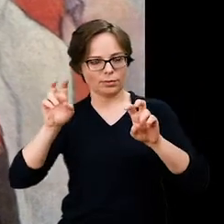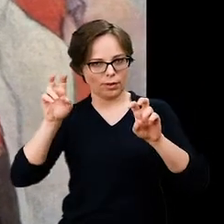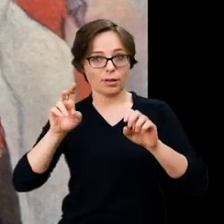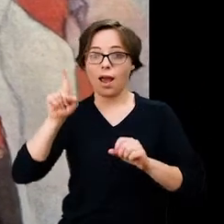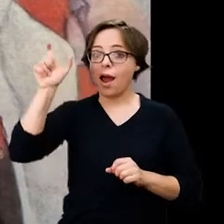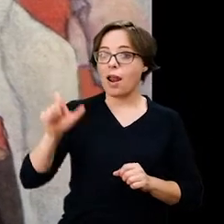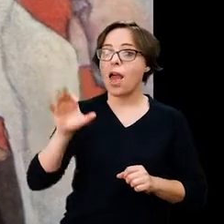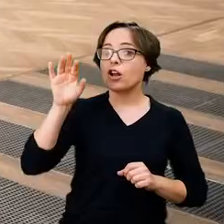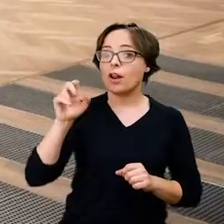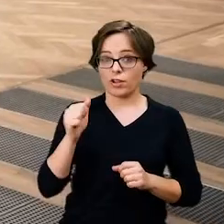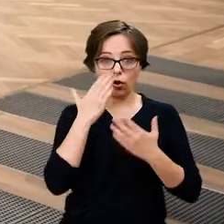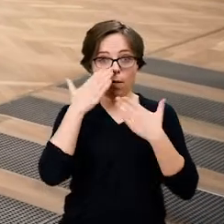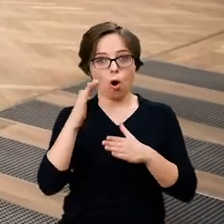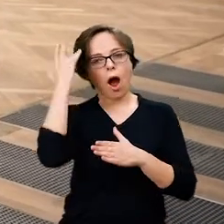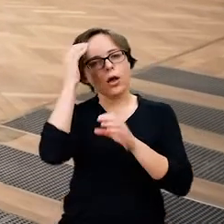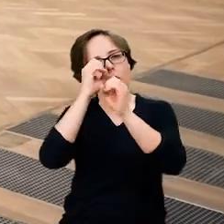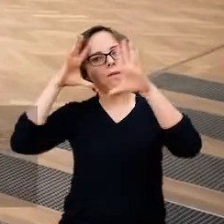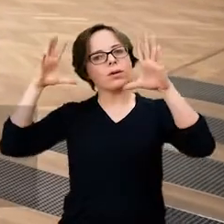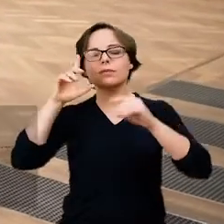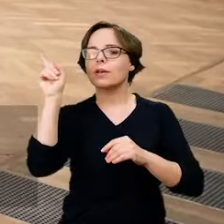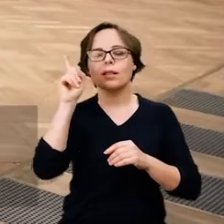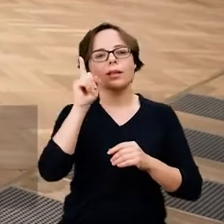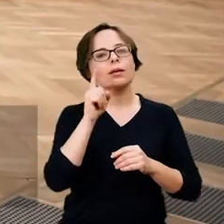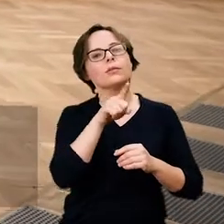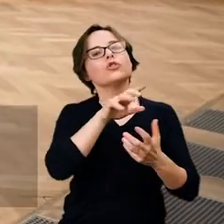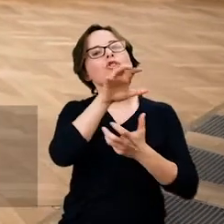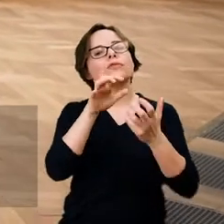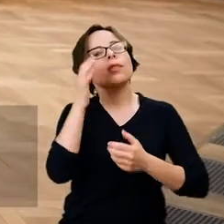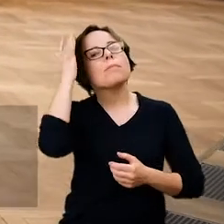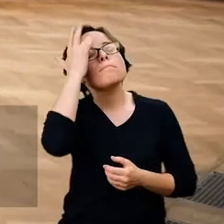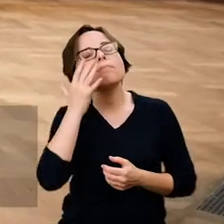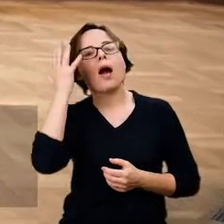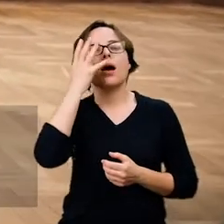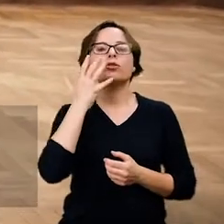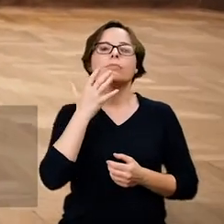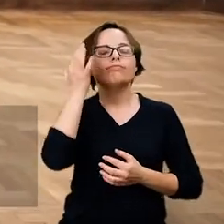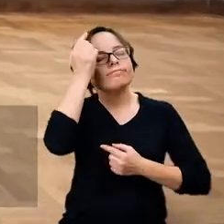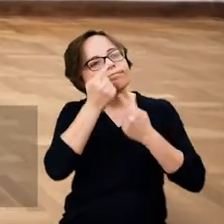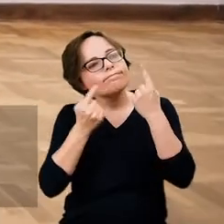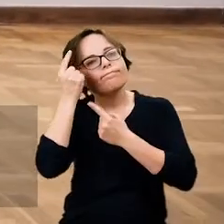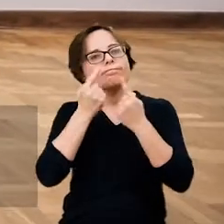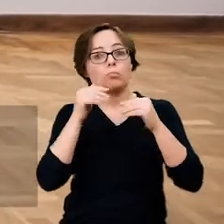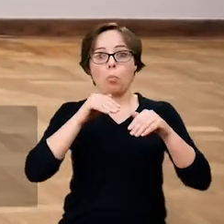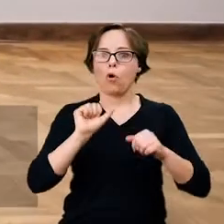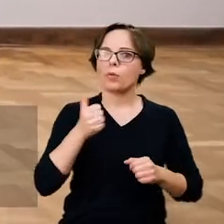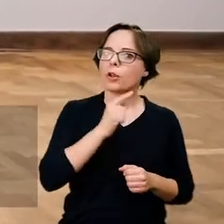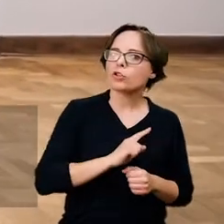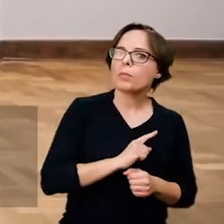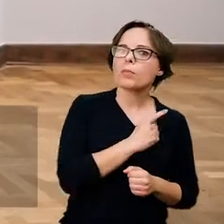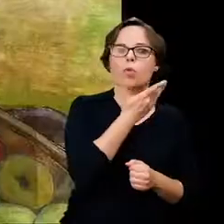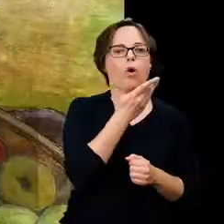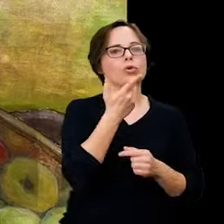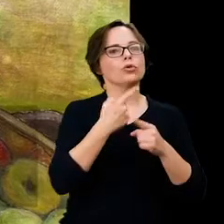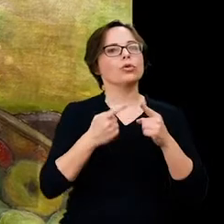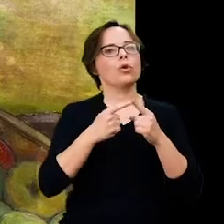ale świat marzeń i zadumy, może pierwszych miłosnych uniesień i melancholii. W poetyckim